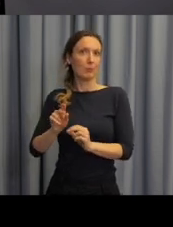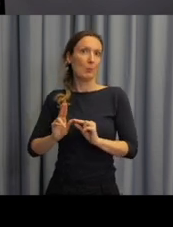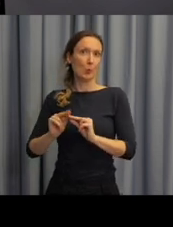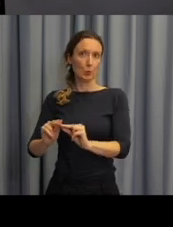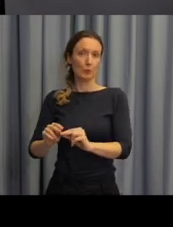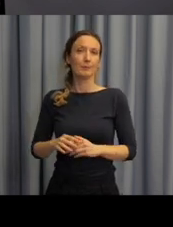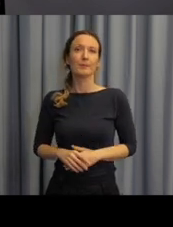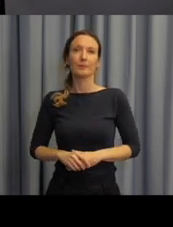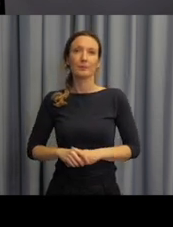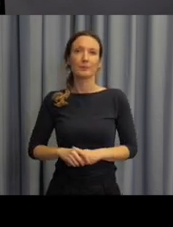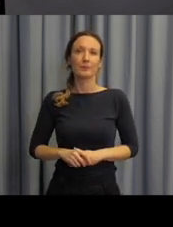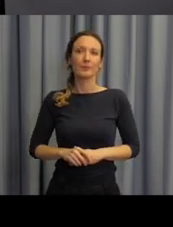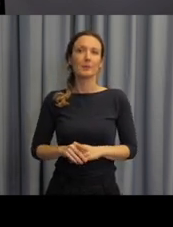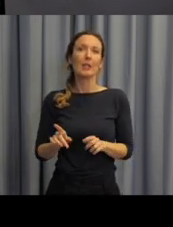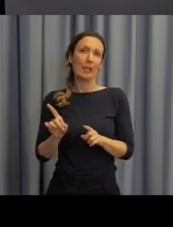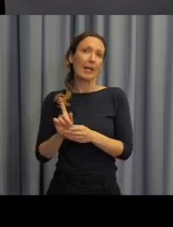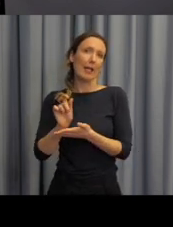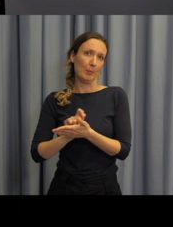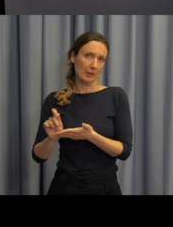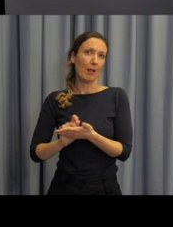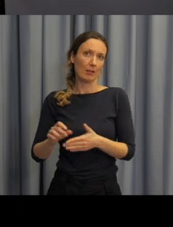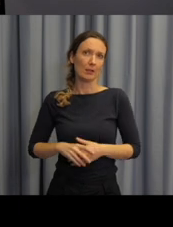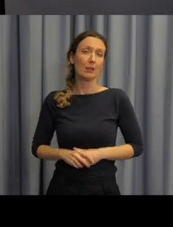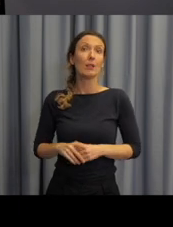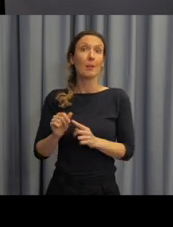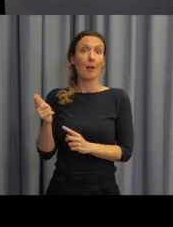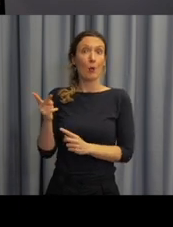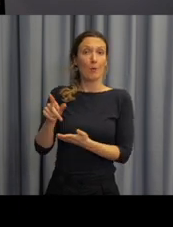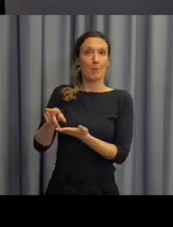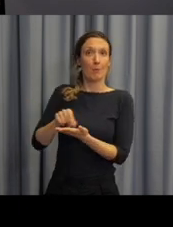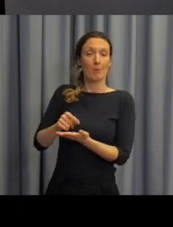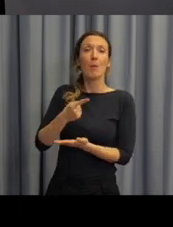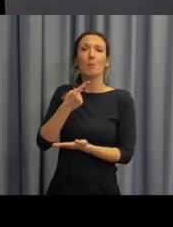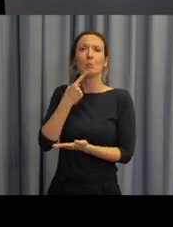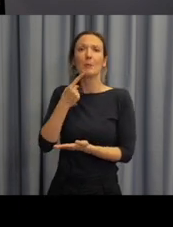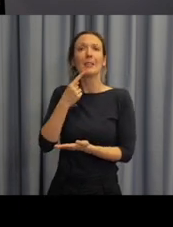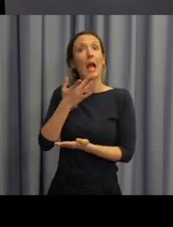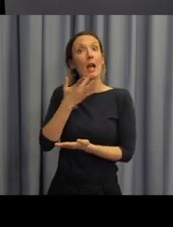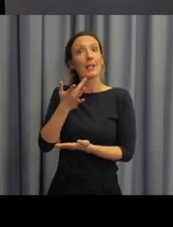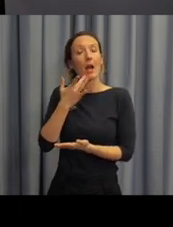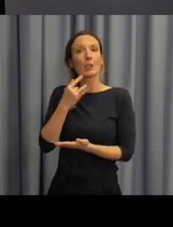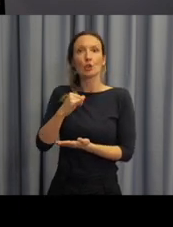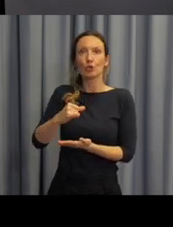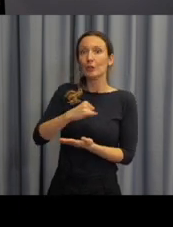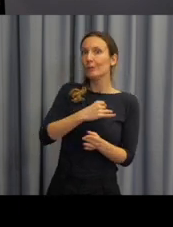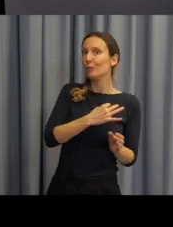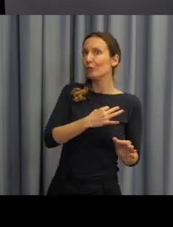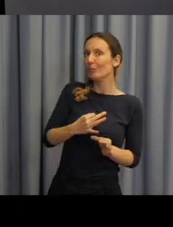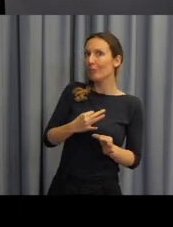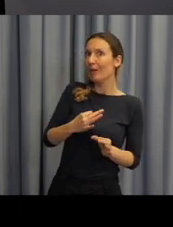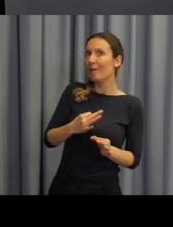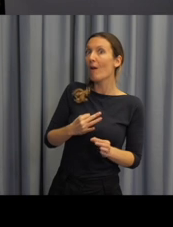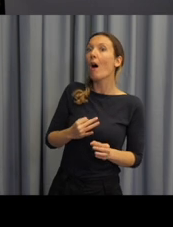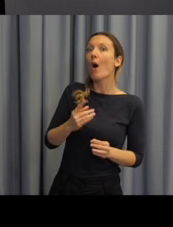popisují a vysvětlují, jak na čtení textu děti připravit, jak